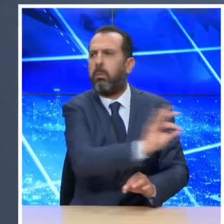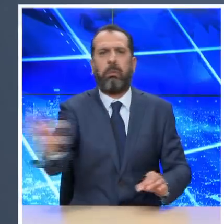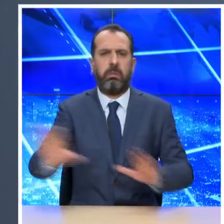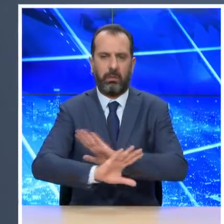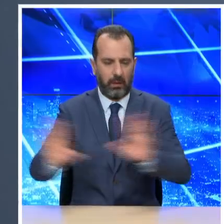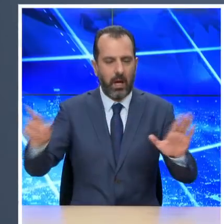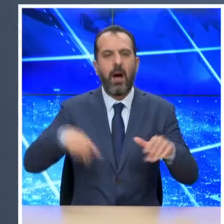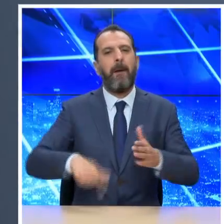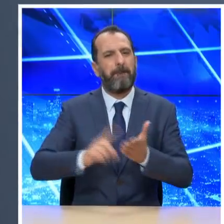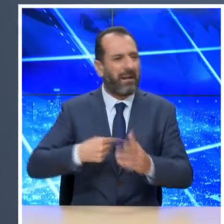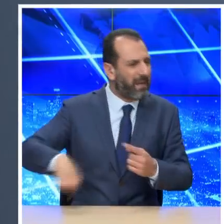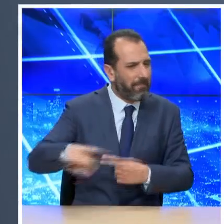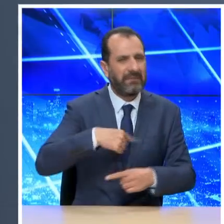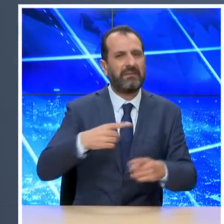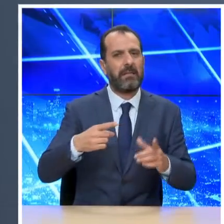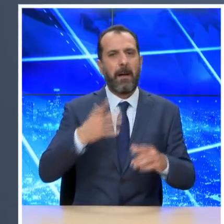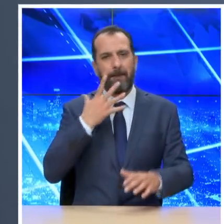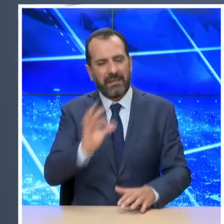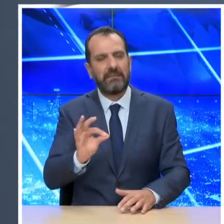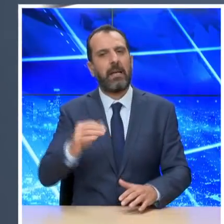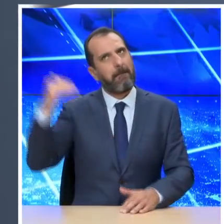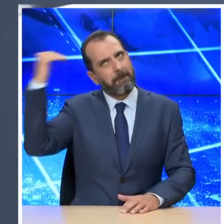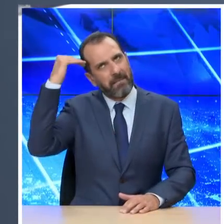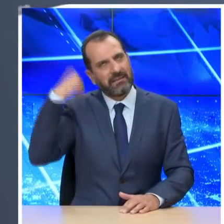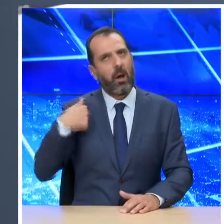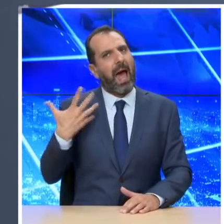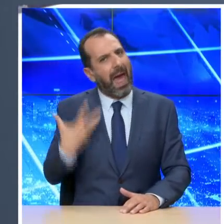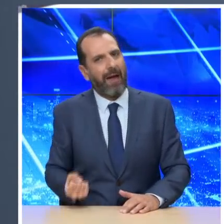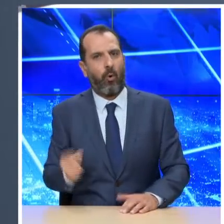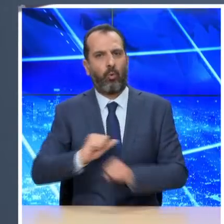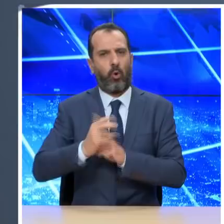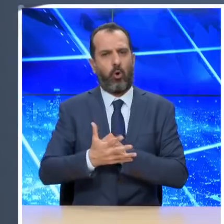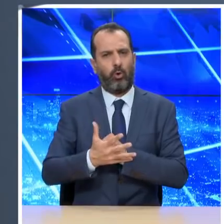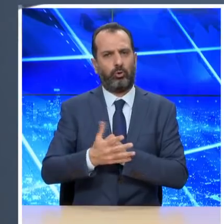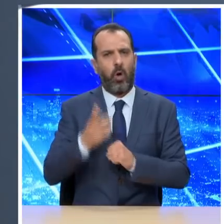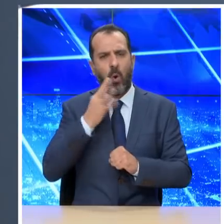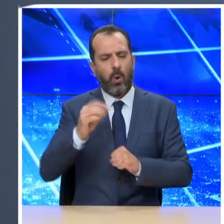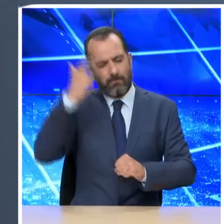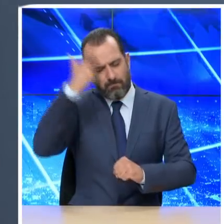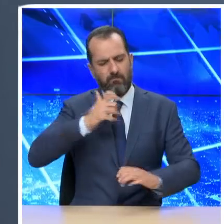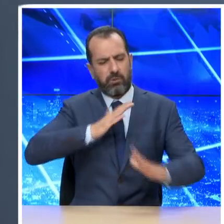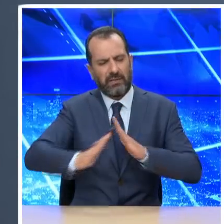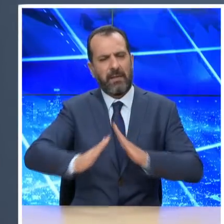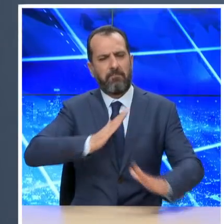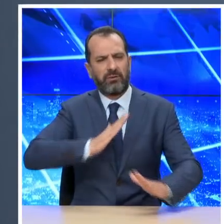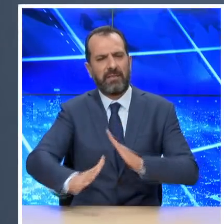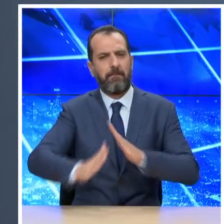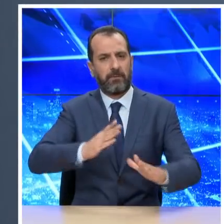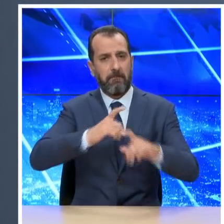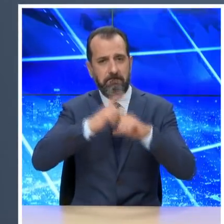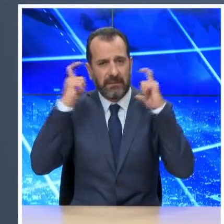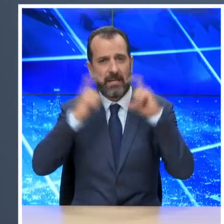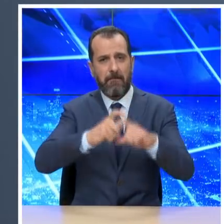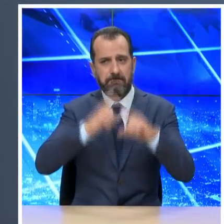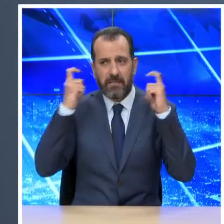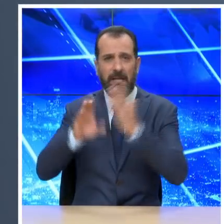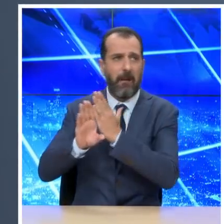ώστε να θεωρούμε τους εαυτούς μας σιωπηλούς φορείς της επιδημίας. Η μάσκα και η κοινωνική απόσταση παραμένουν ή ραχοκοκαλιά της πρόληψης